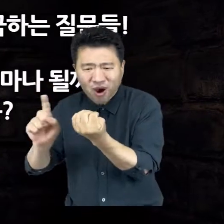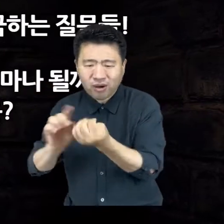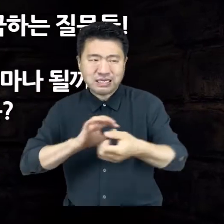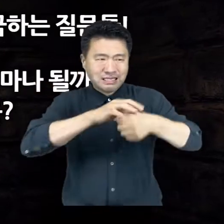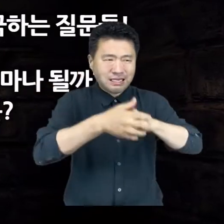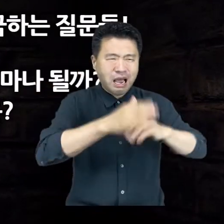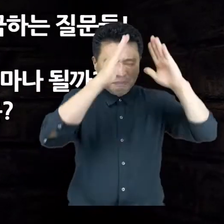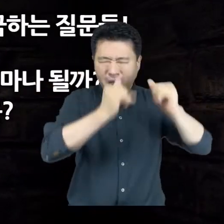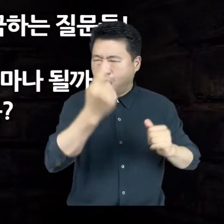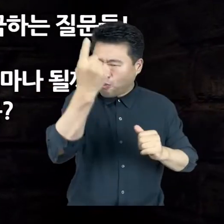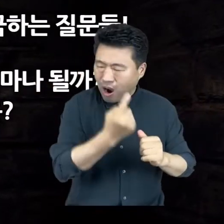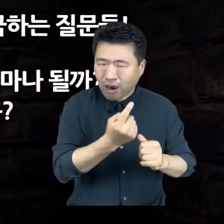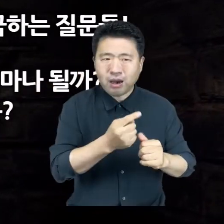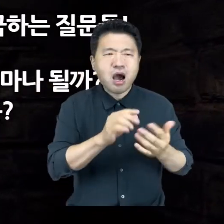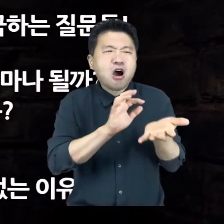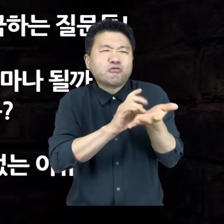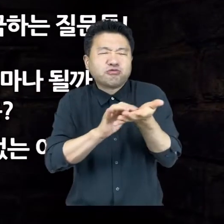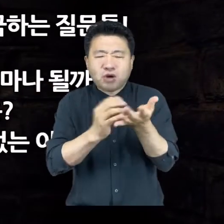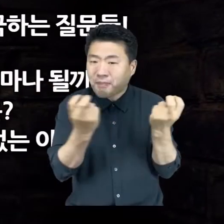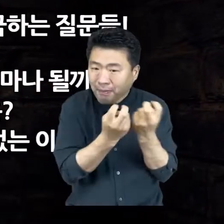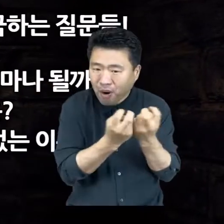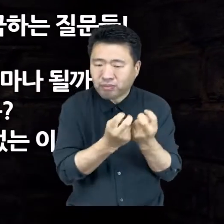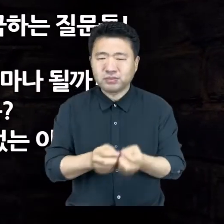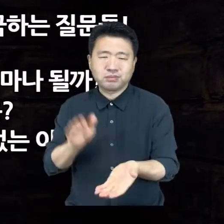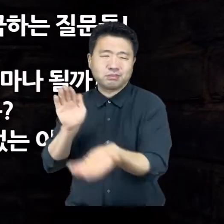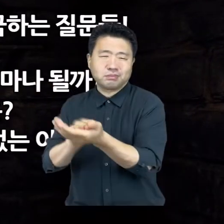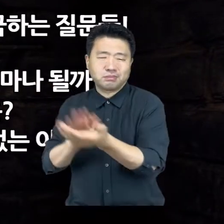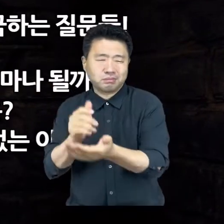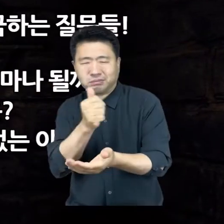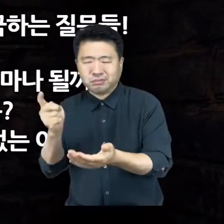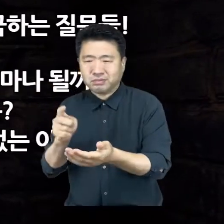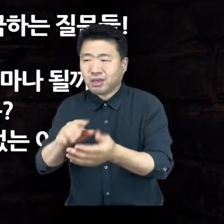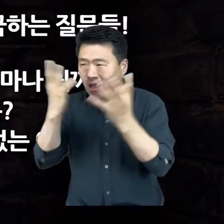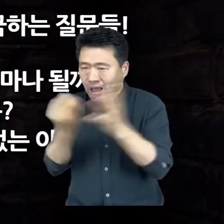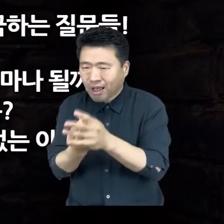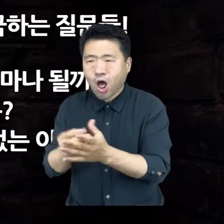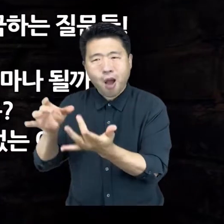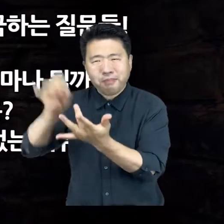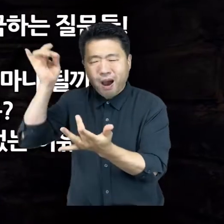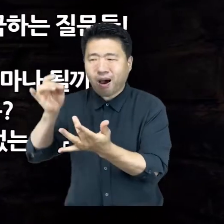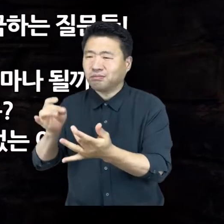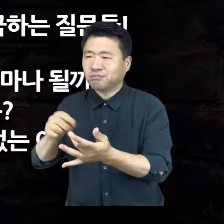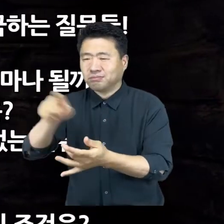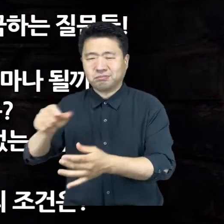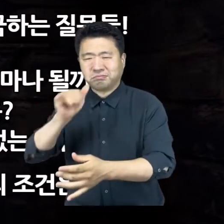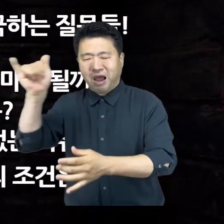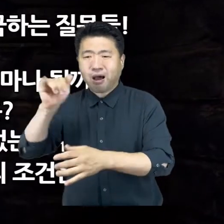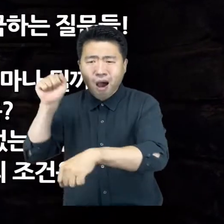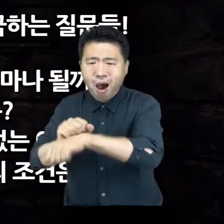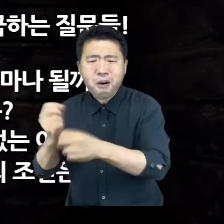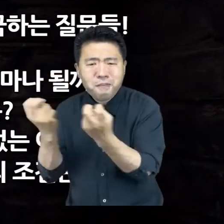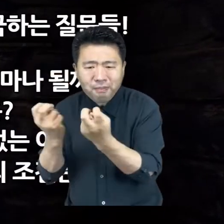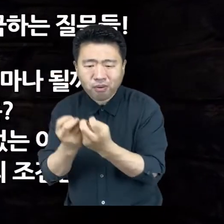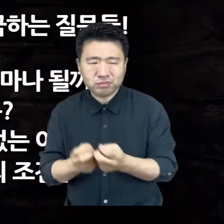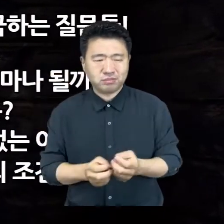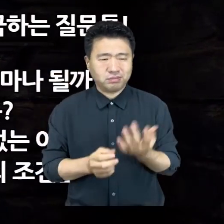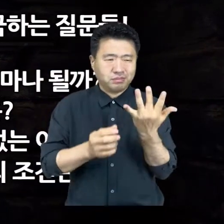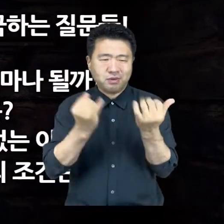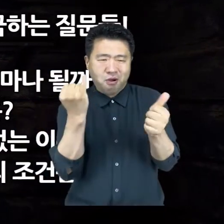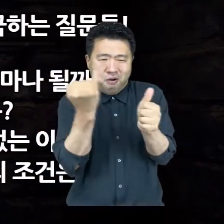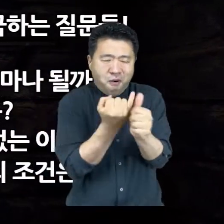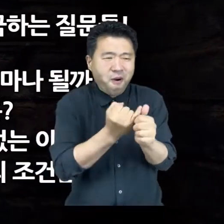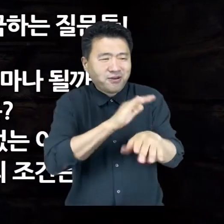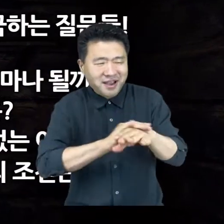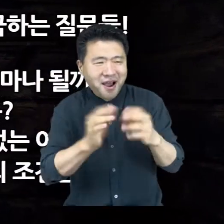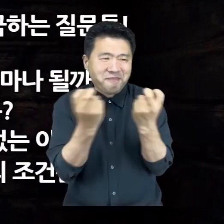종말을 알려주는 방정식은 도박판에서 항상 딜러가 돈을 딸 수밖에 없는 이유? 모두가 배우자를 찾을 수